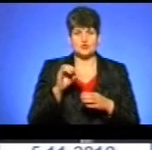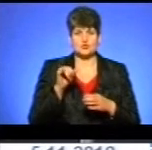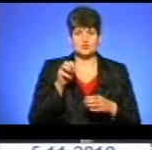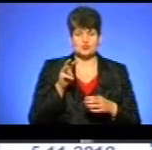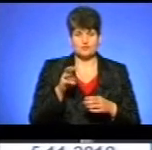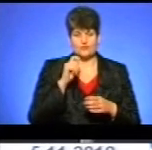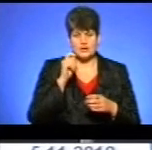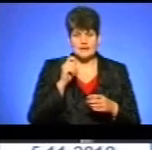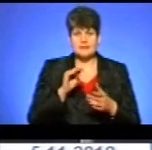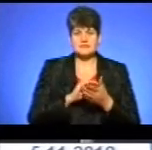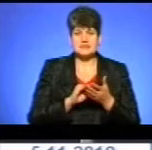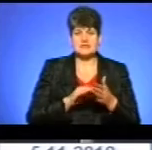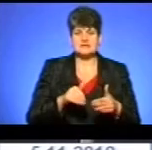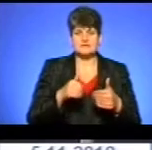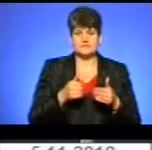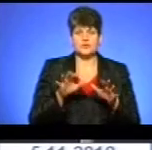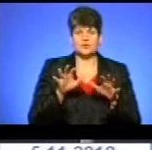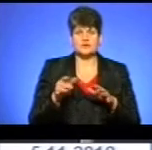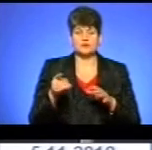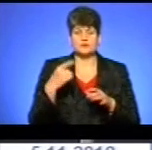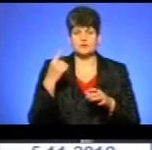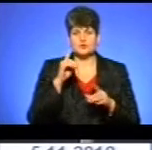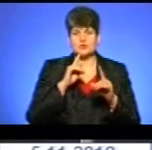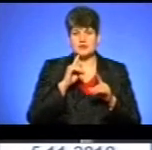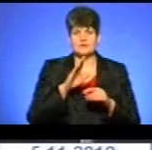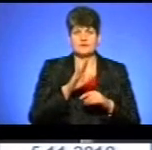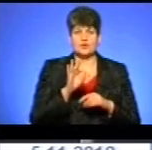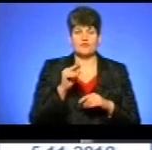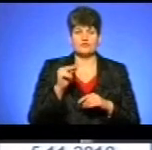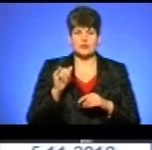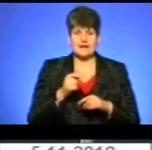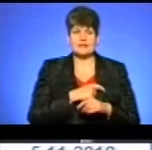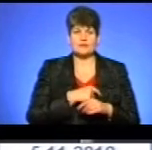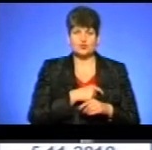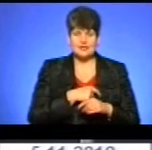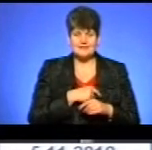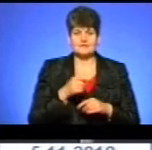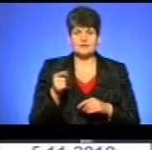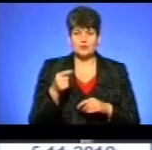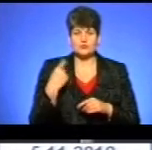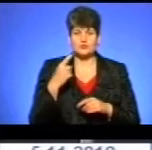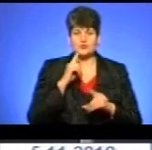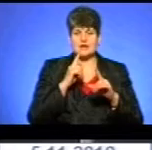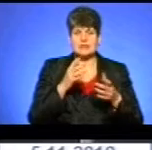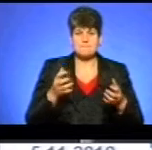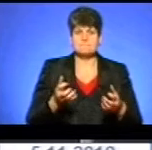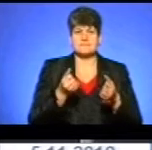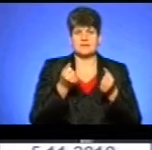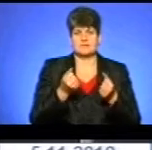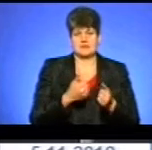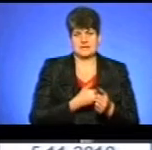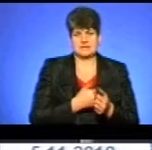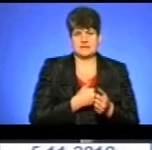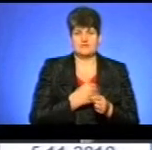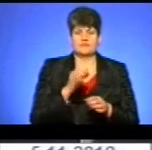написали звернення до голови Тернопільської обласної ради Віктора Овчарука, а також до депутатів Тернопільської обласної ради підтримати ініціативу і